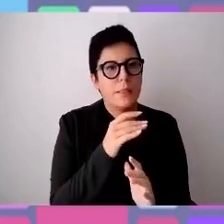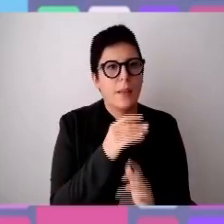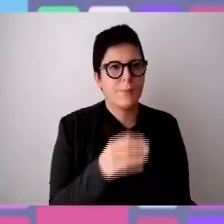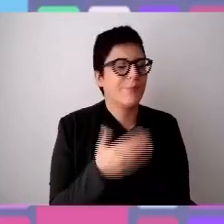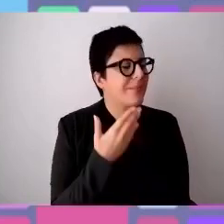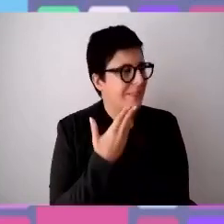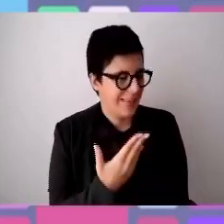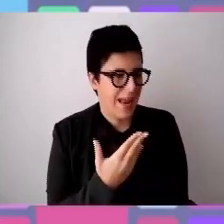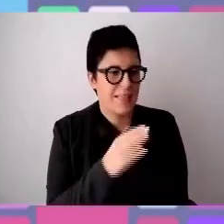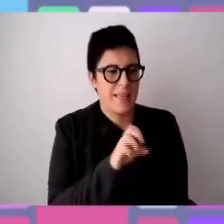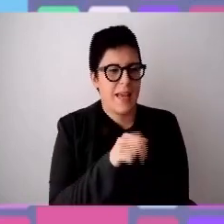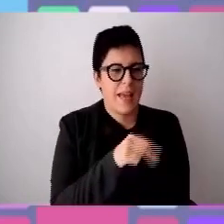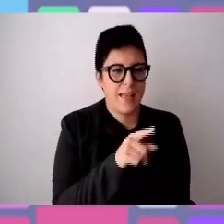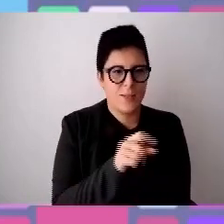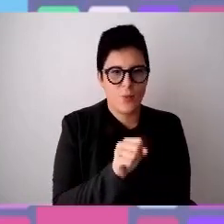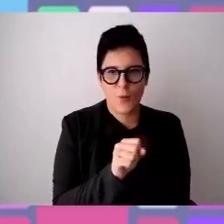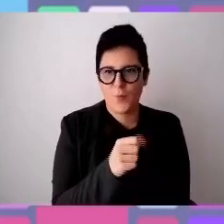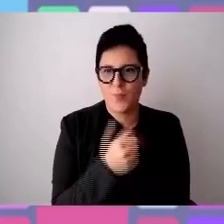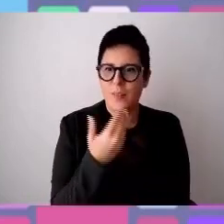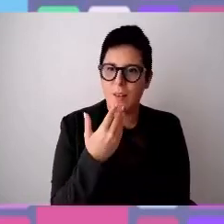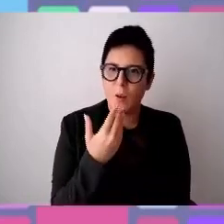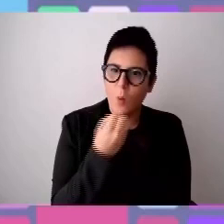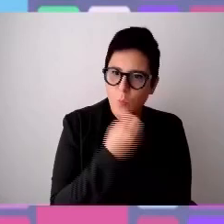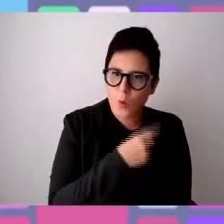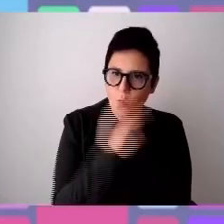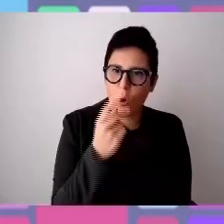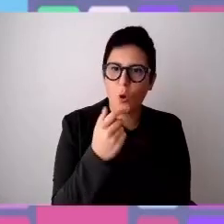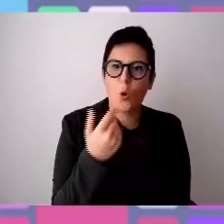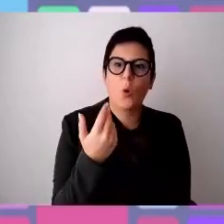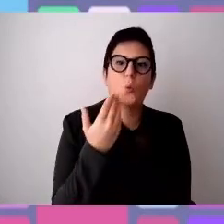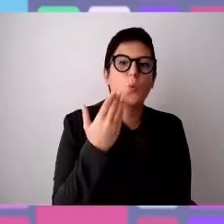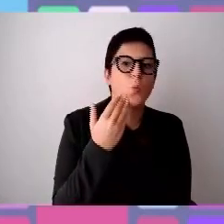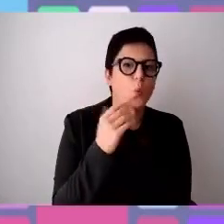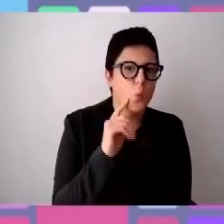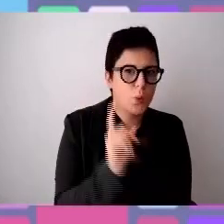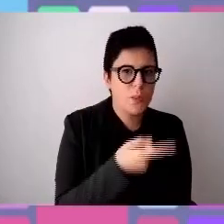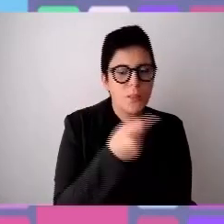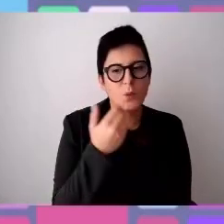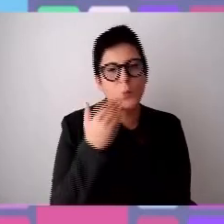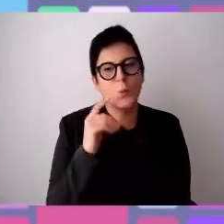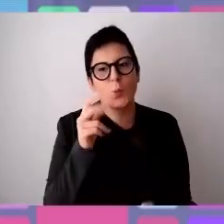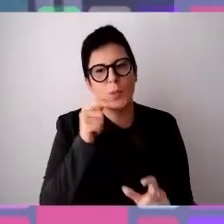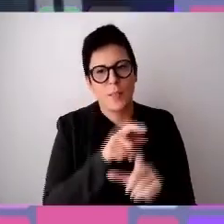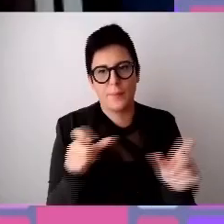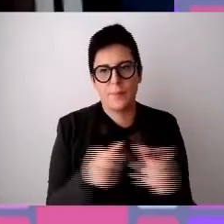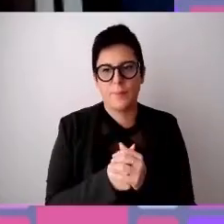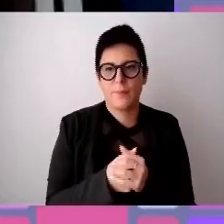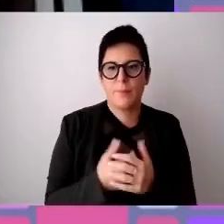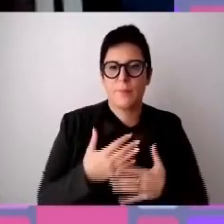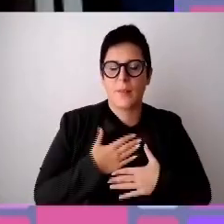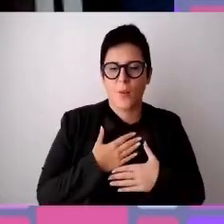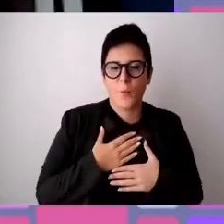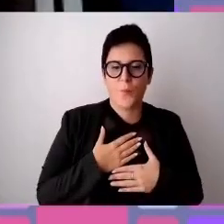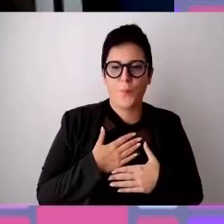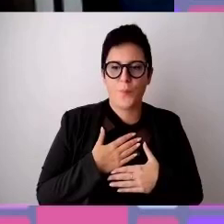buongiorno a tutte e tutti, sono molto lieto di essere in questo evento molto importante. Io voglio dare oggi